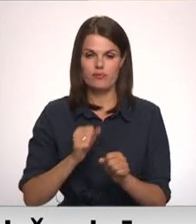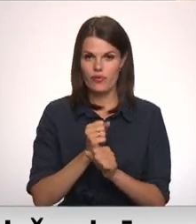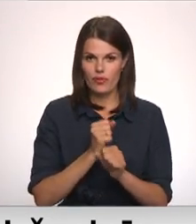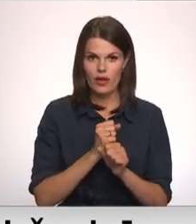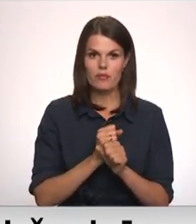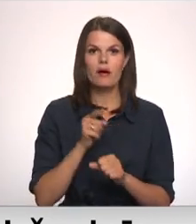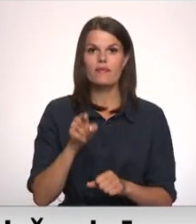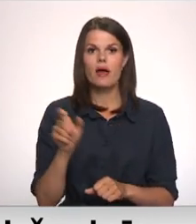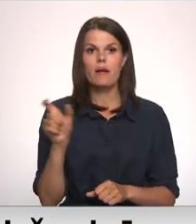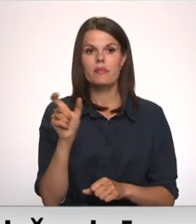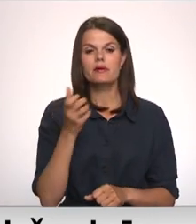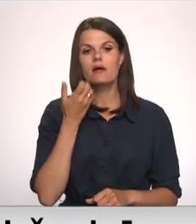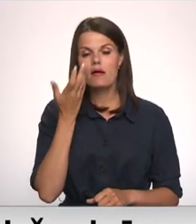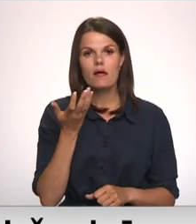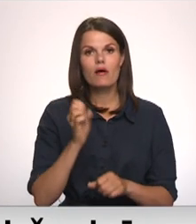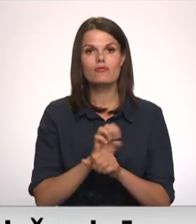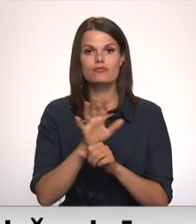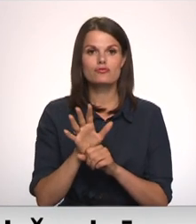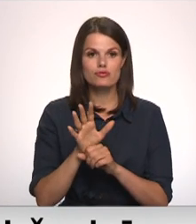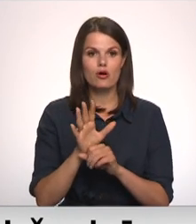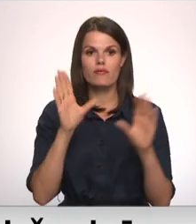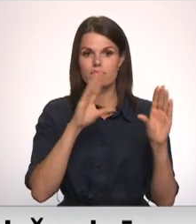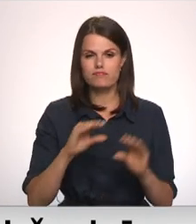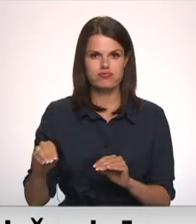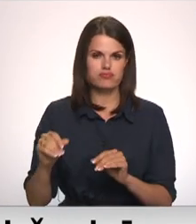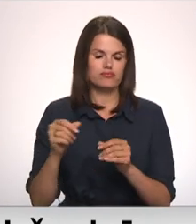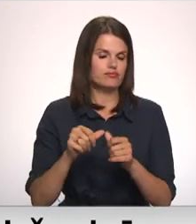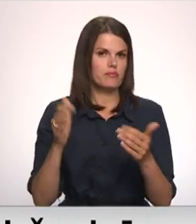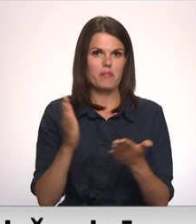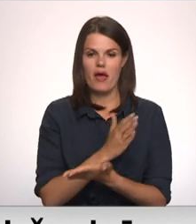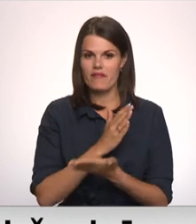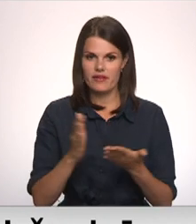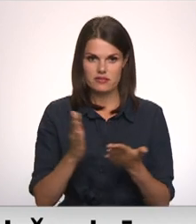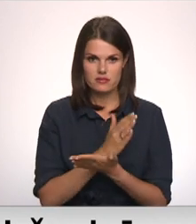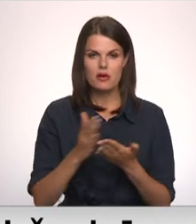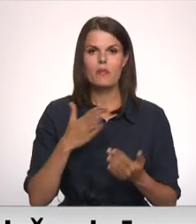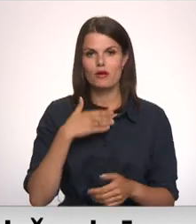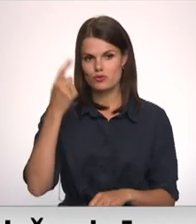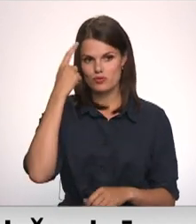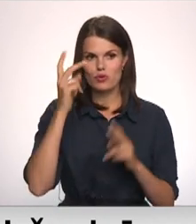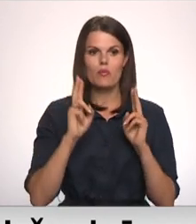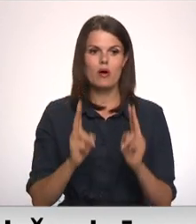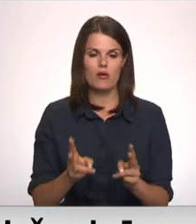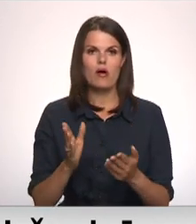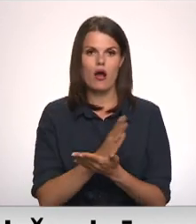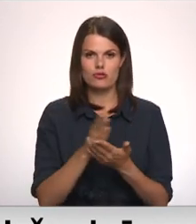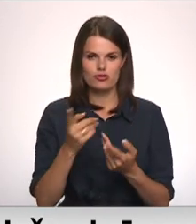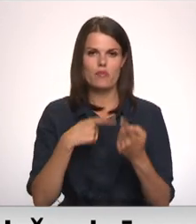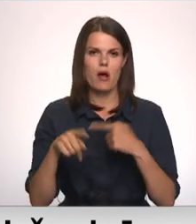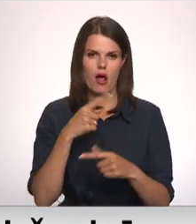brīdī, kad pandēmija atkāpsies uz visiem laikiem nosacīties, domāju, ka arī tā